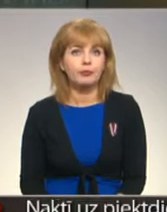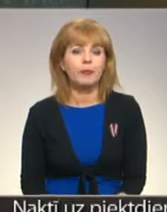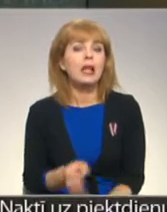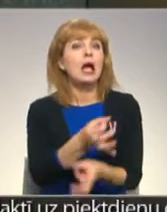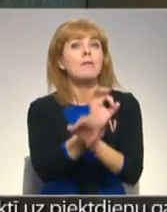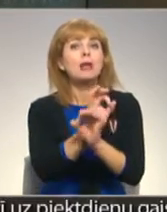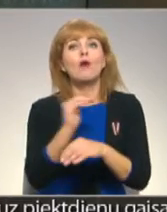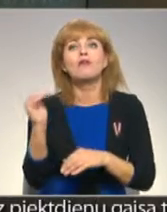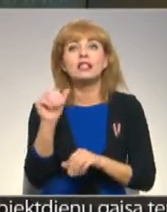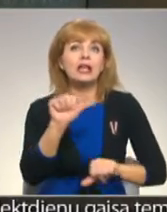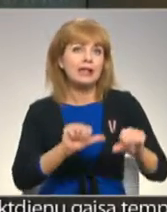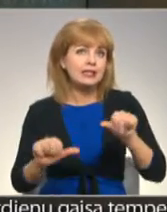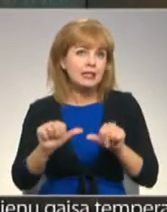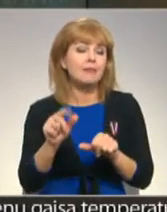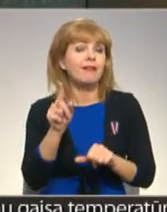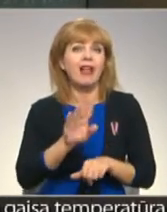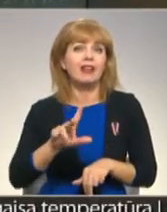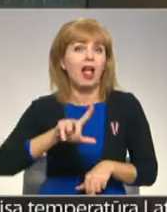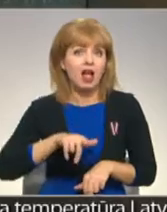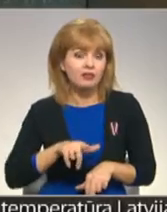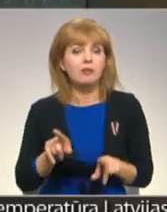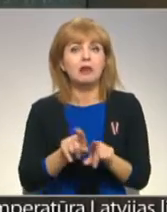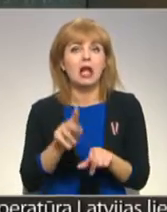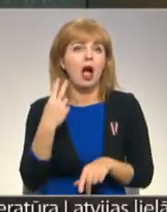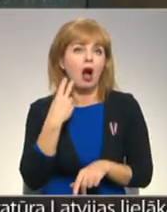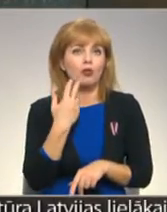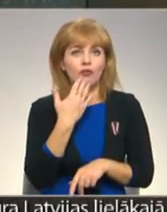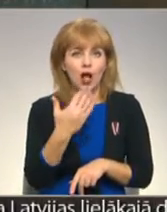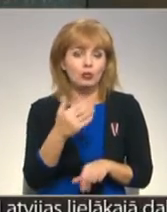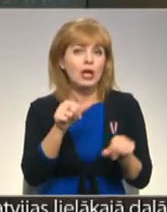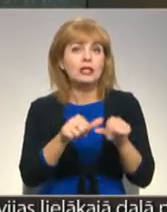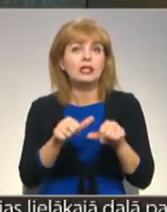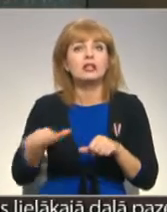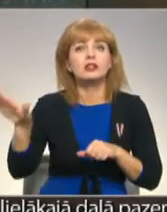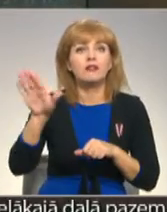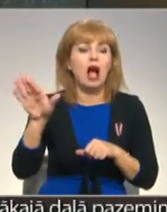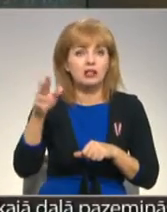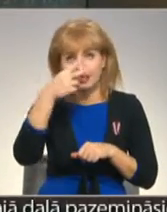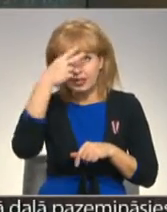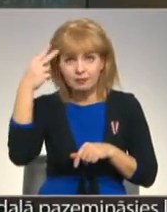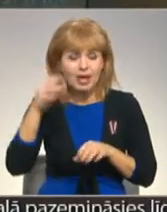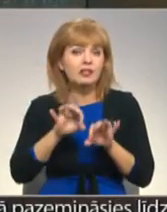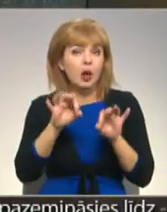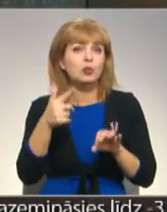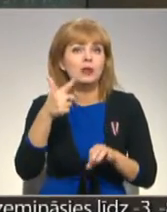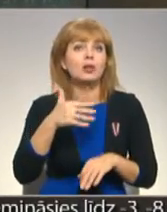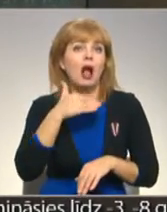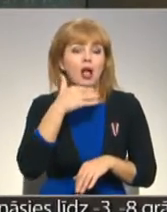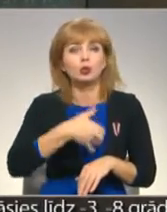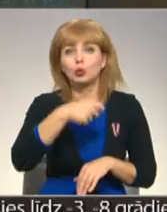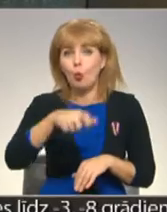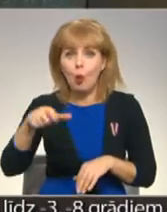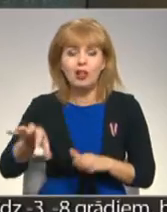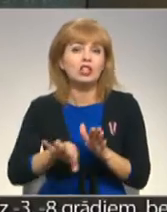Bioloģija, fizika un ķīmija ne tikai latviski, bet arī angļu valodā. Sigulds valsts ģimnāzijā sākot ar 7. klases skolēni, kur